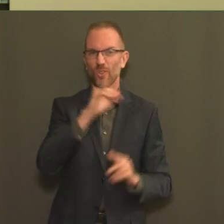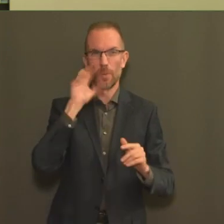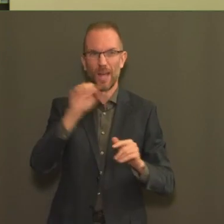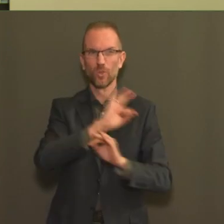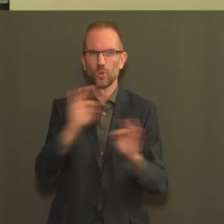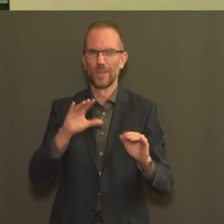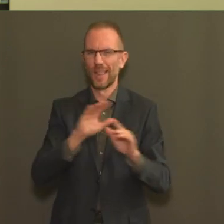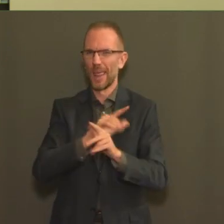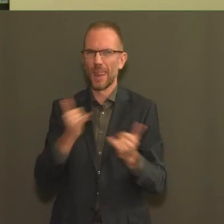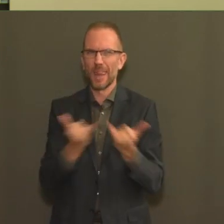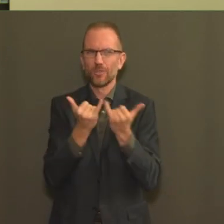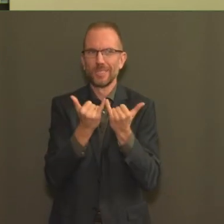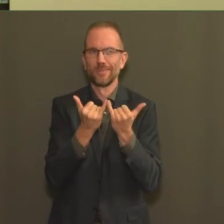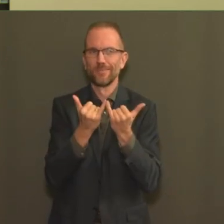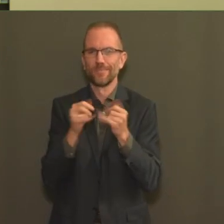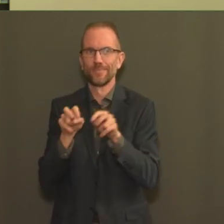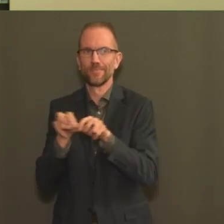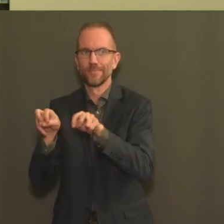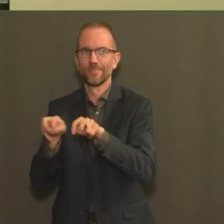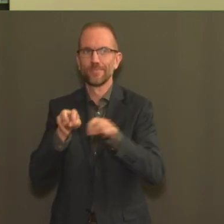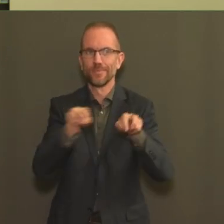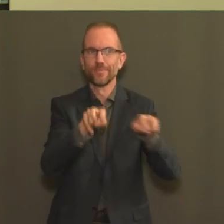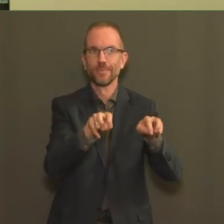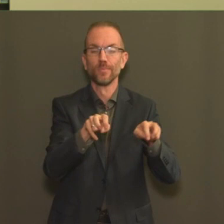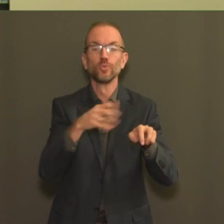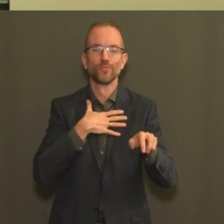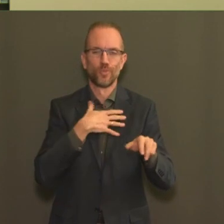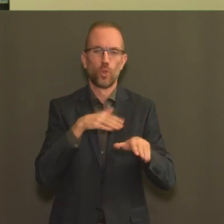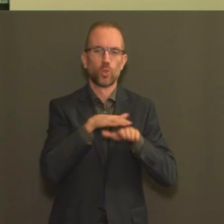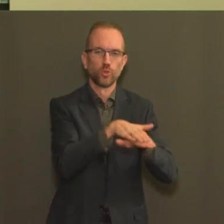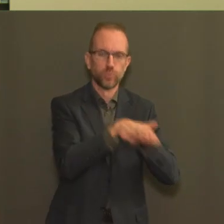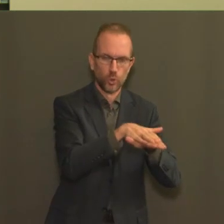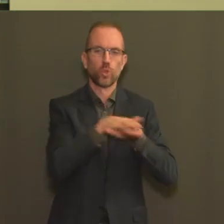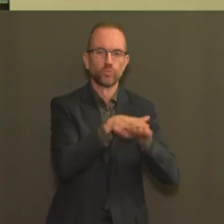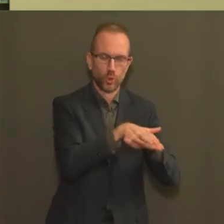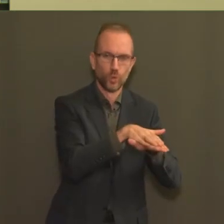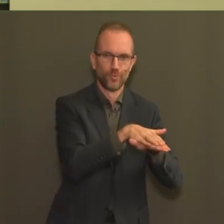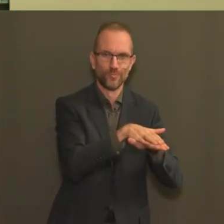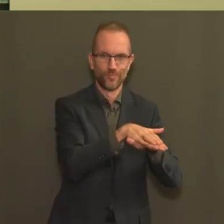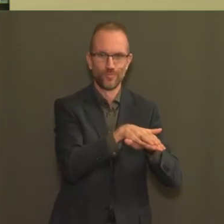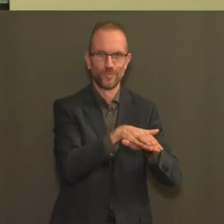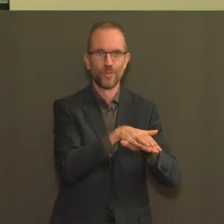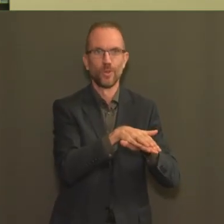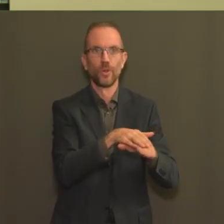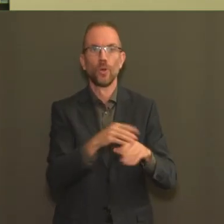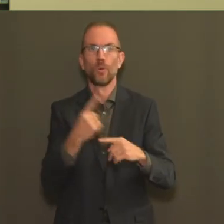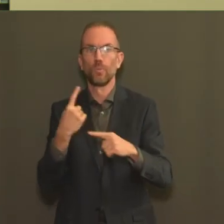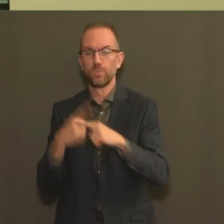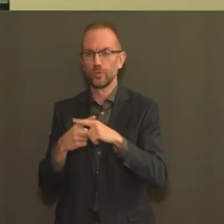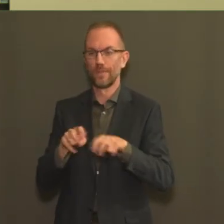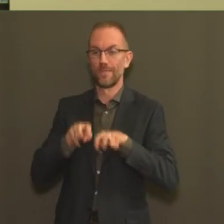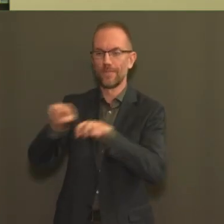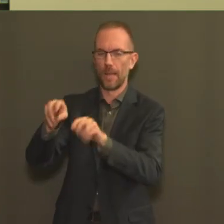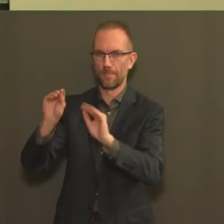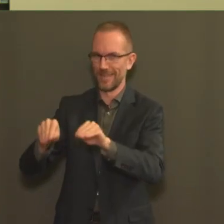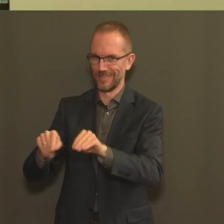pour les transports publics et pour les déplacements vers les magasins. Si on s'intéresse, cette fois-ci réellement,